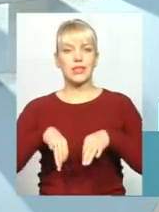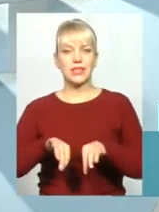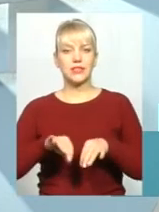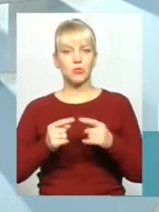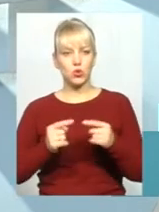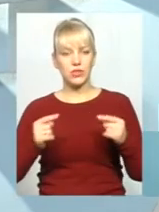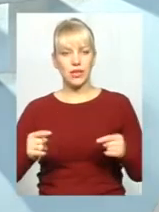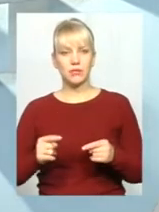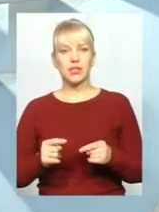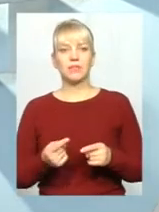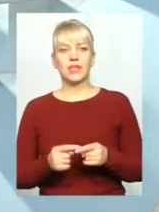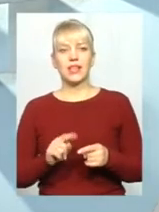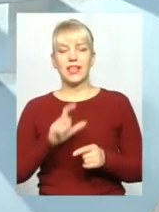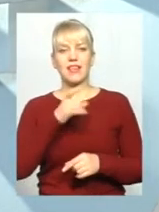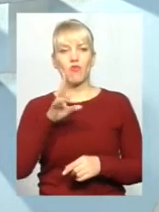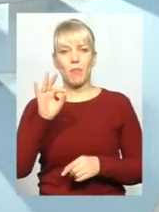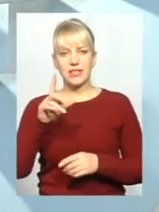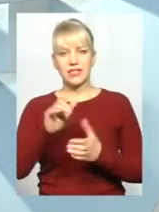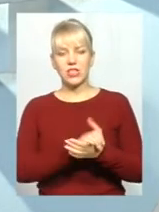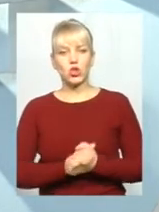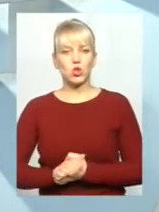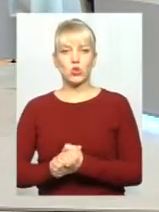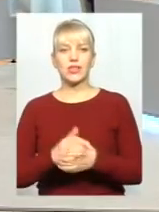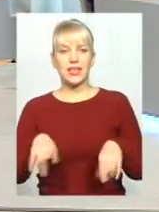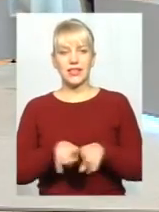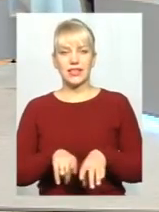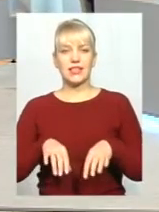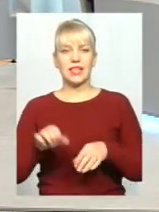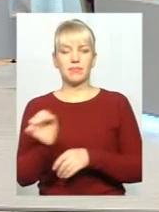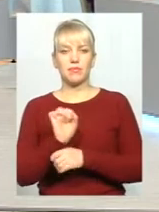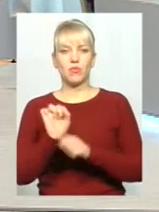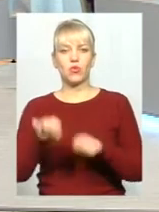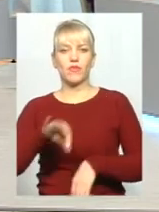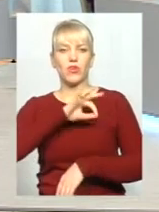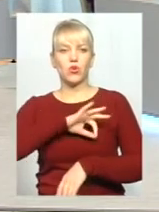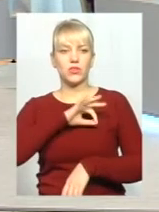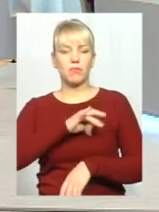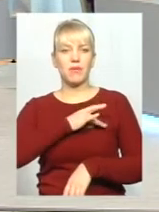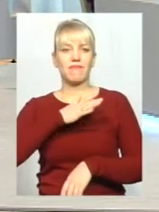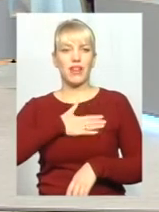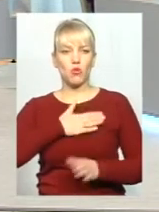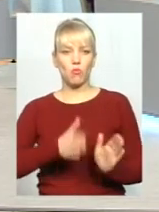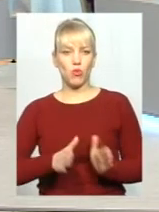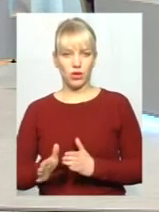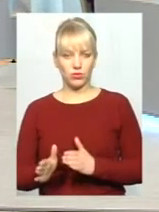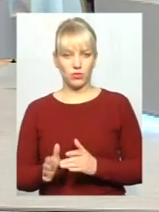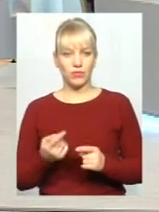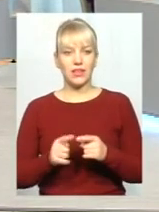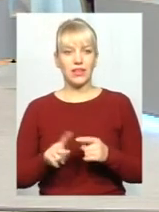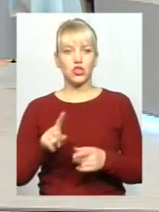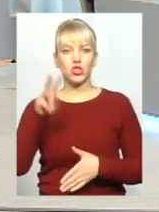регламентується Європейським Союзом, що такий транспортний засіб може використовуватися в приватному порядку. Те, що